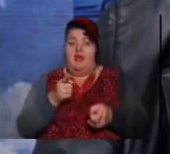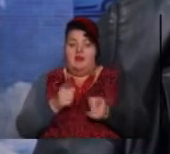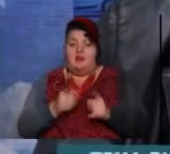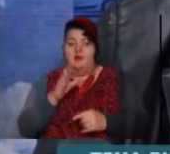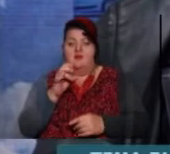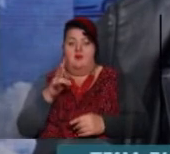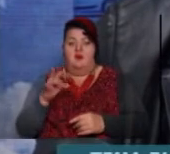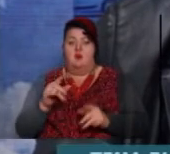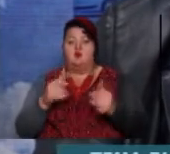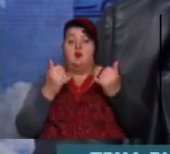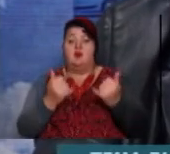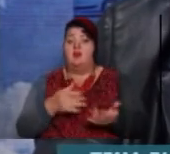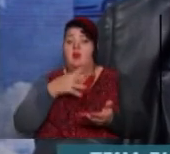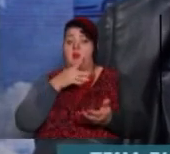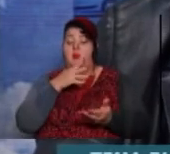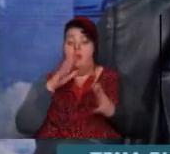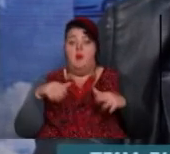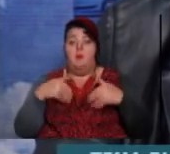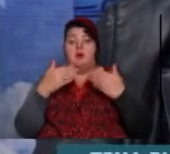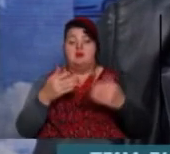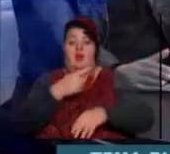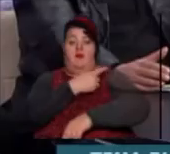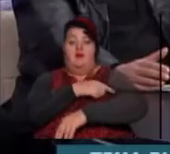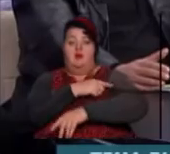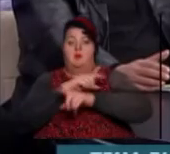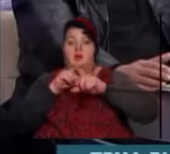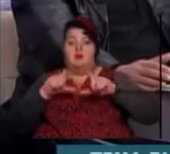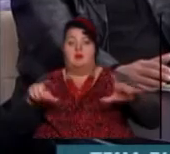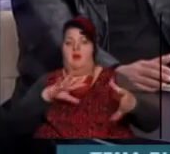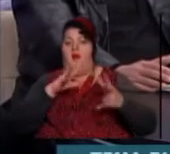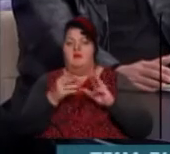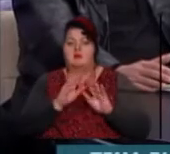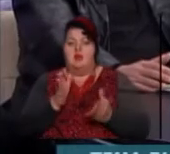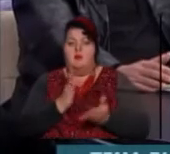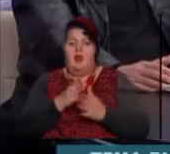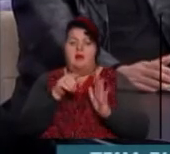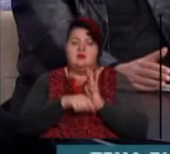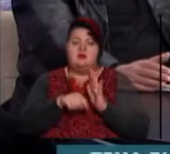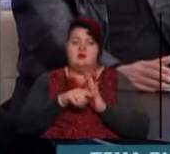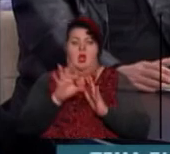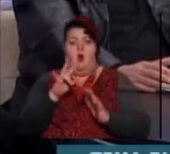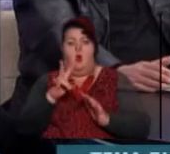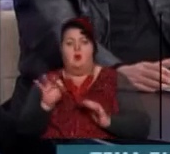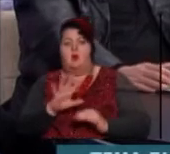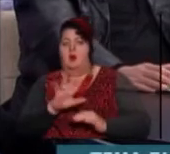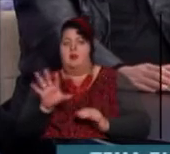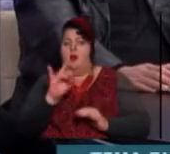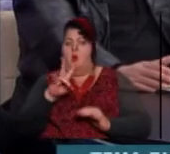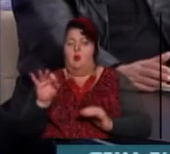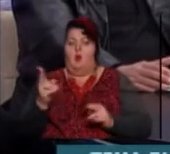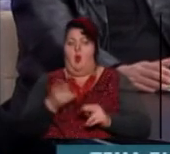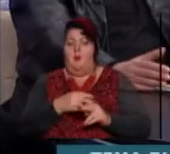на данний момент представити медицину не має значення це онкологія чи не онкологія. Медицину без комп'ютерной